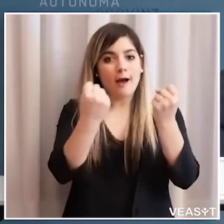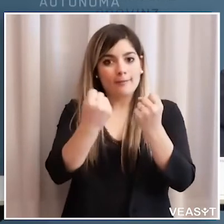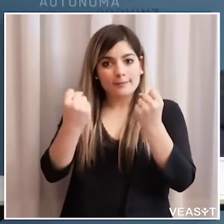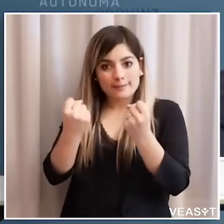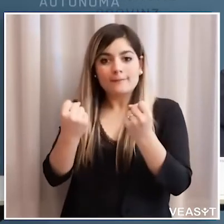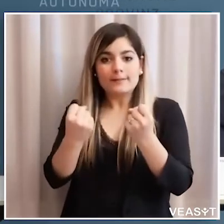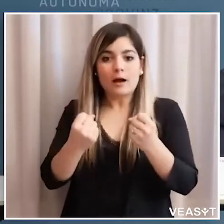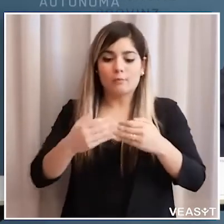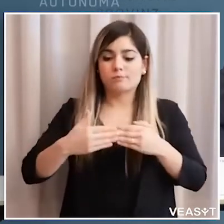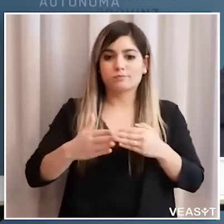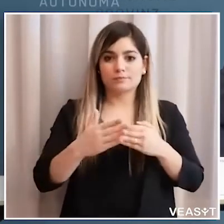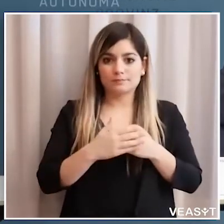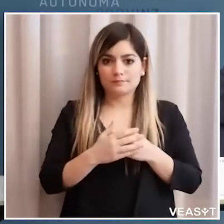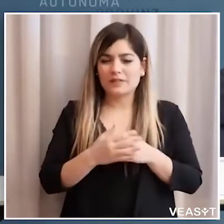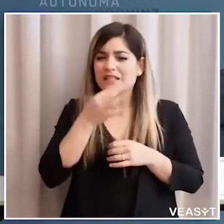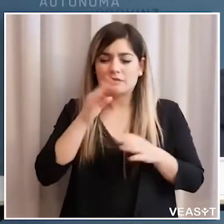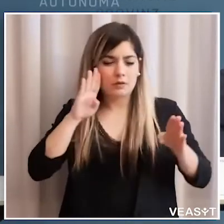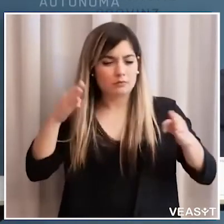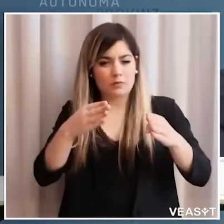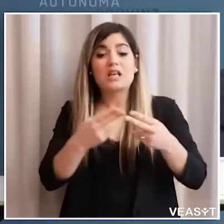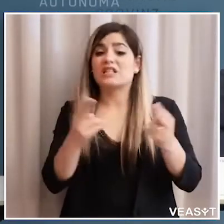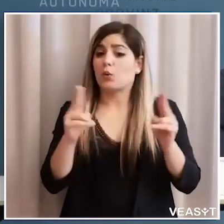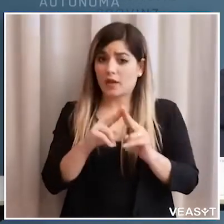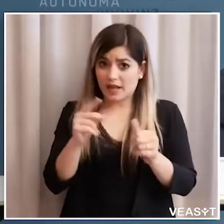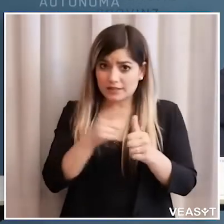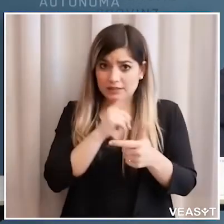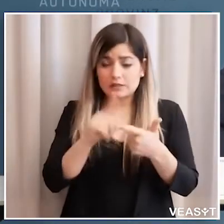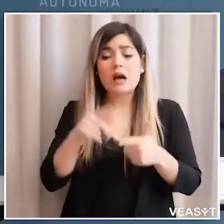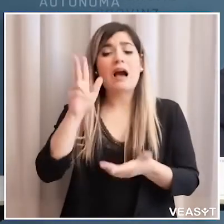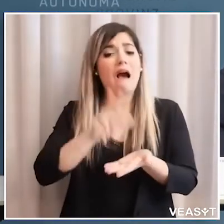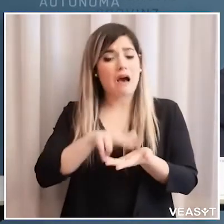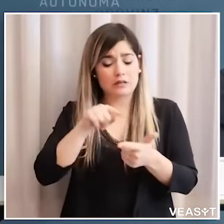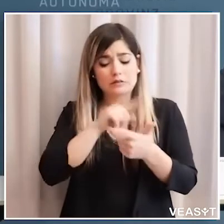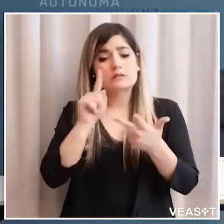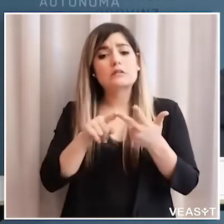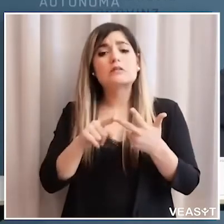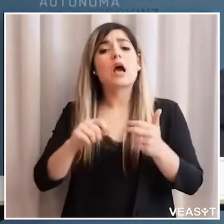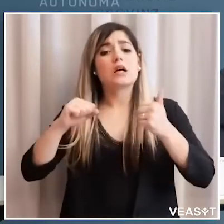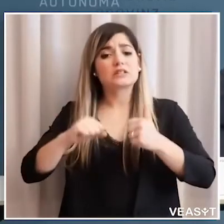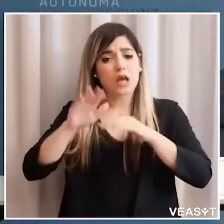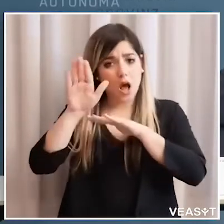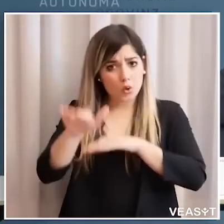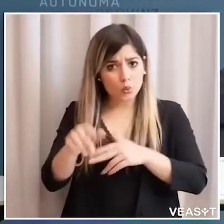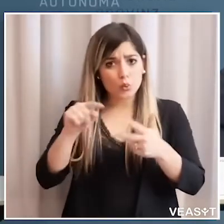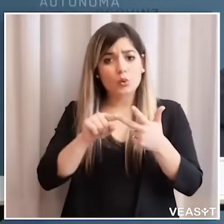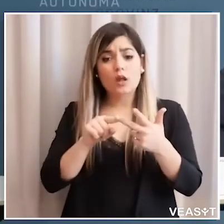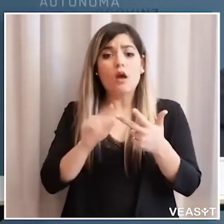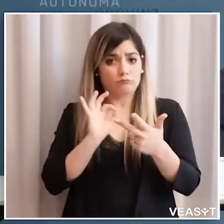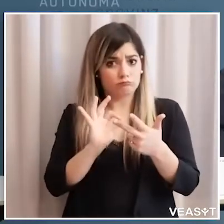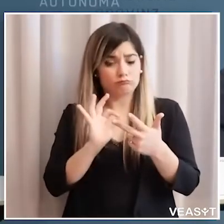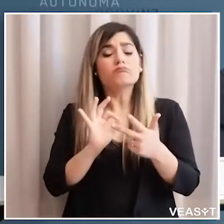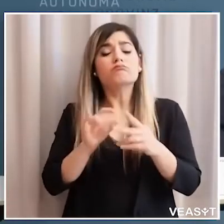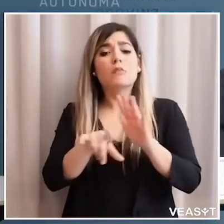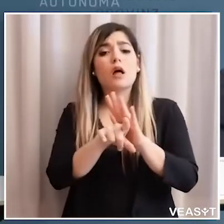determinate attività. Cioè il focus è quello della sicurezza della garanzia della tutela della salute e